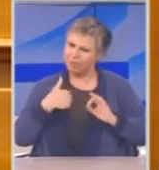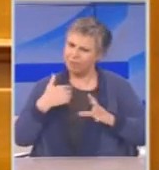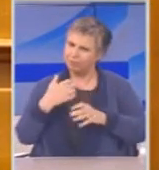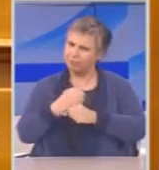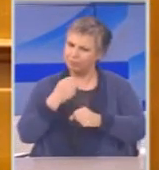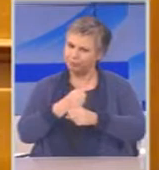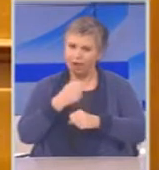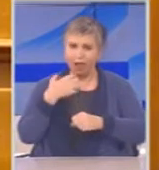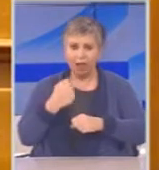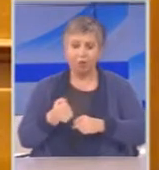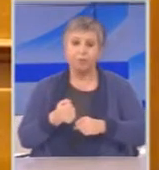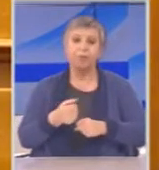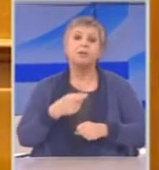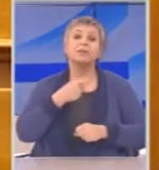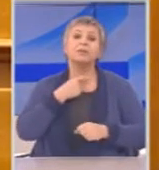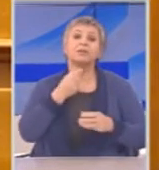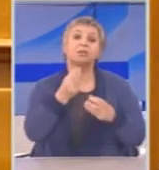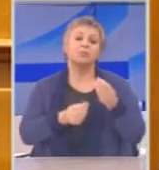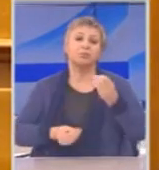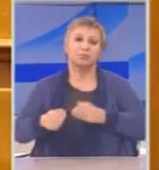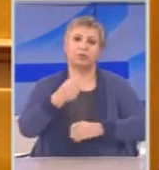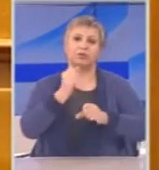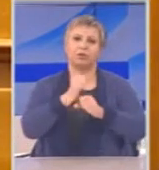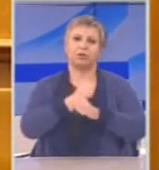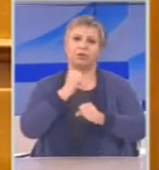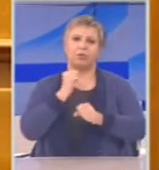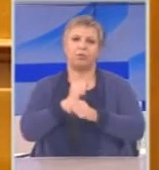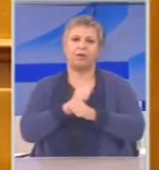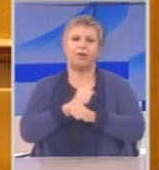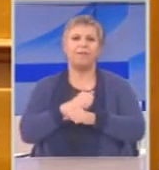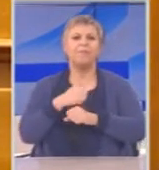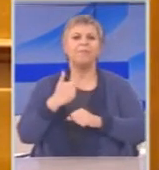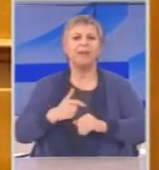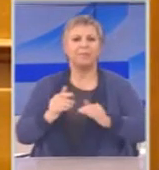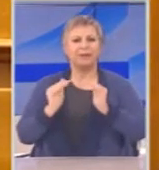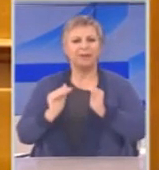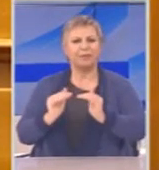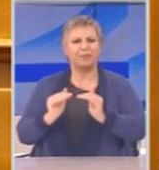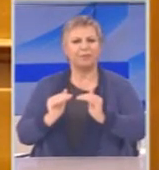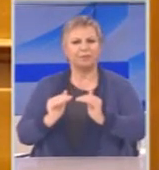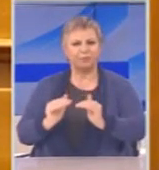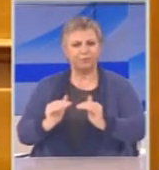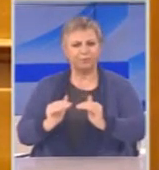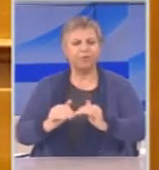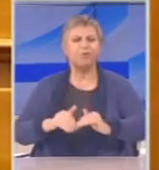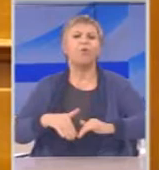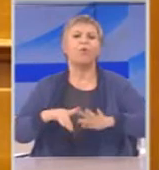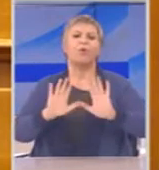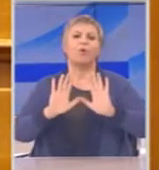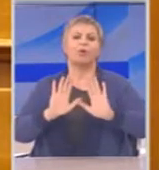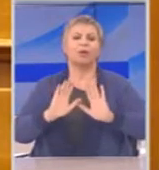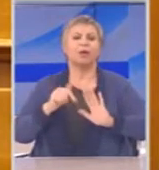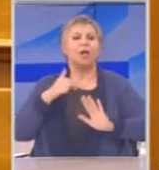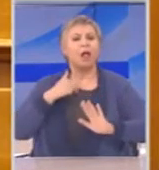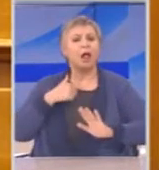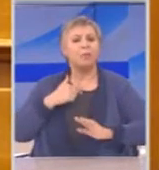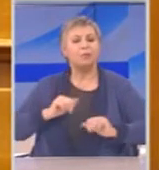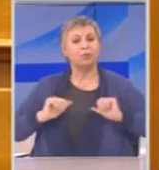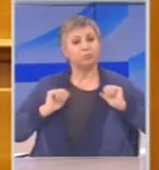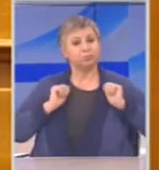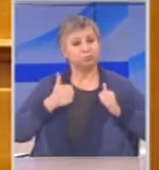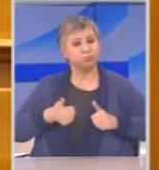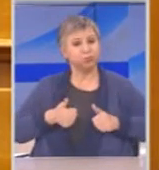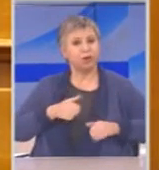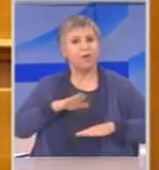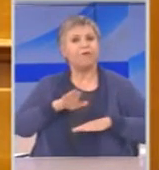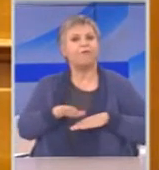περισσότερη δουλειά, δεν μένουμε εδώ, δηλαδή στο πώς κατανοούμε το φαινόμενο, κάνουμε το πρώτο βήμα, μελετάμε